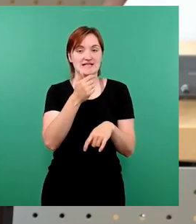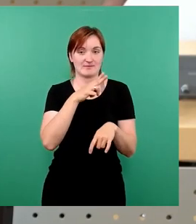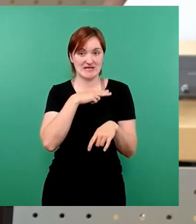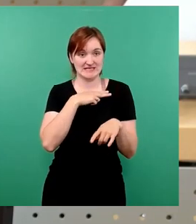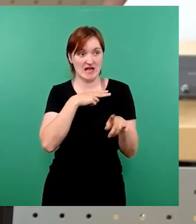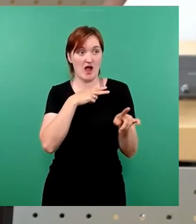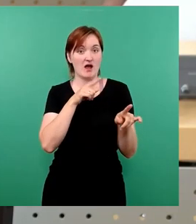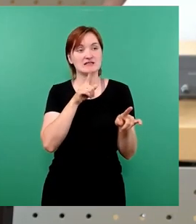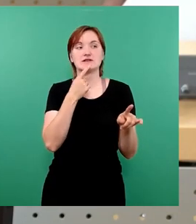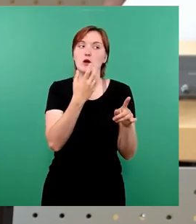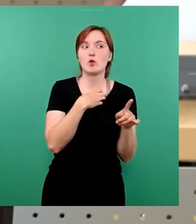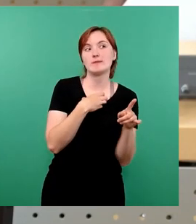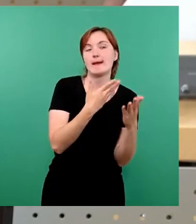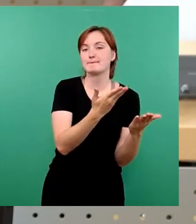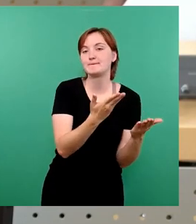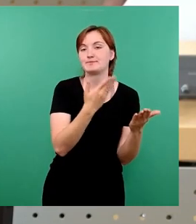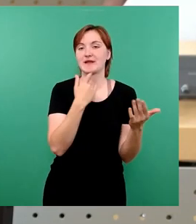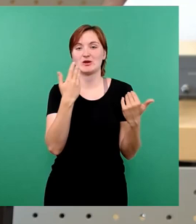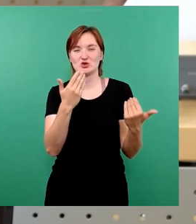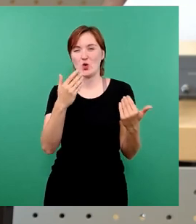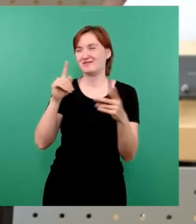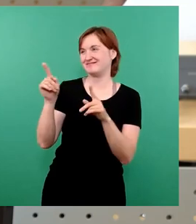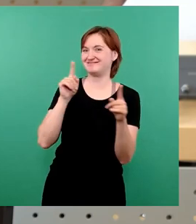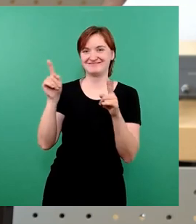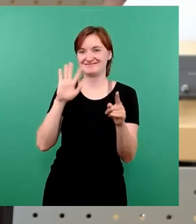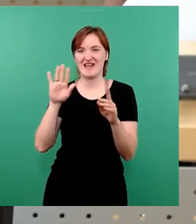weil er eben nicht das Konnektivitätsprinzip beachtet.